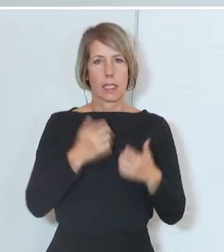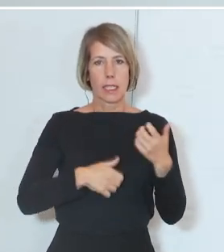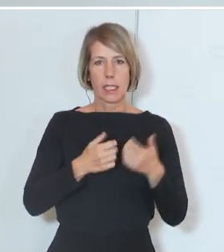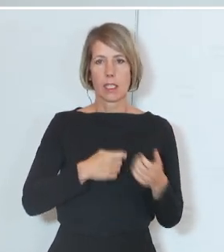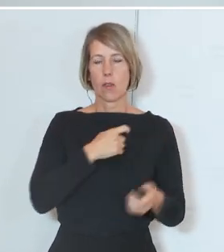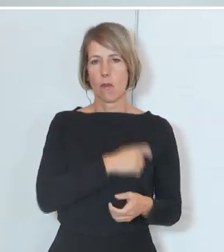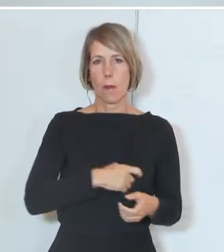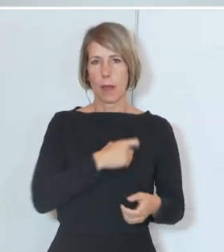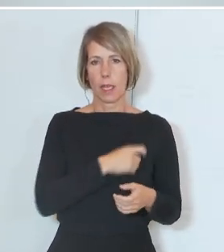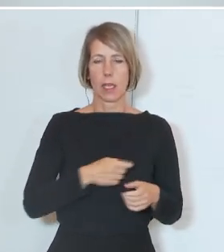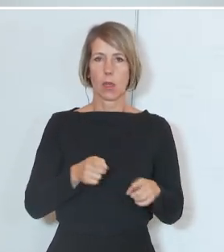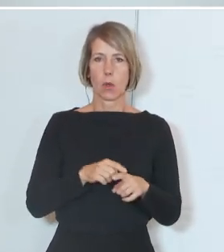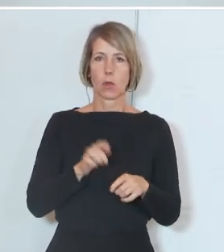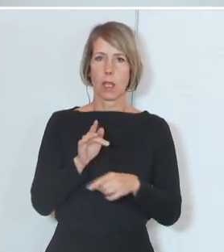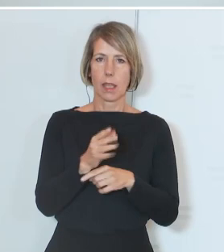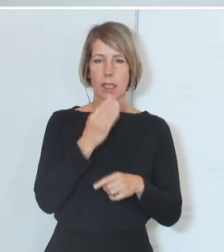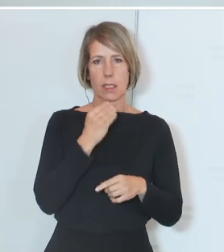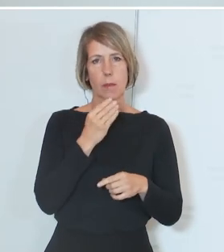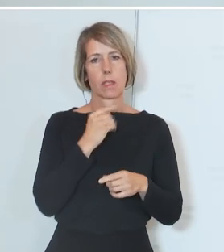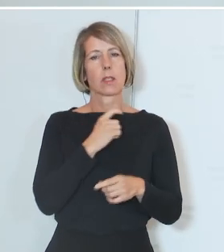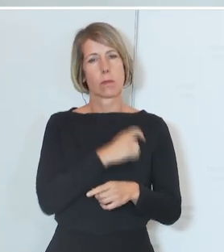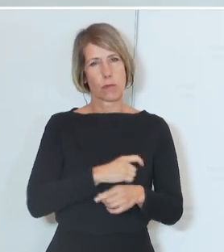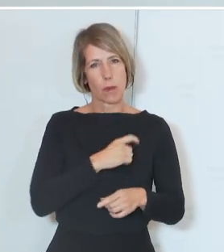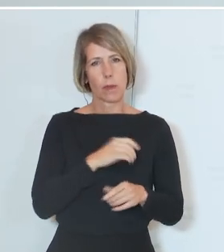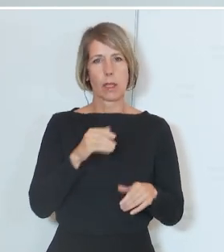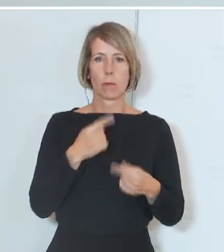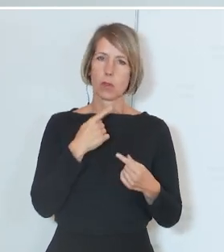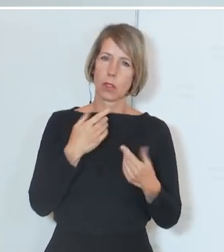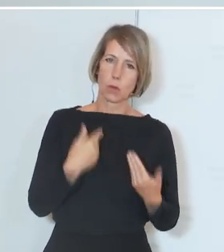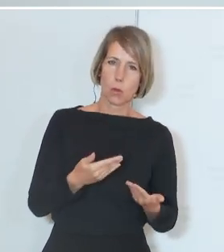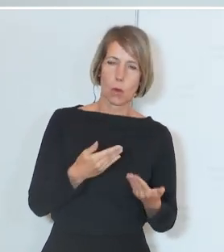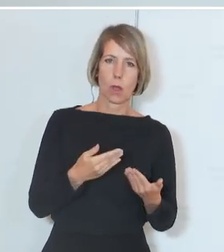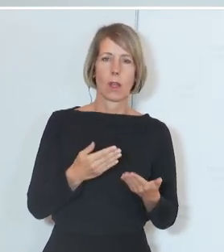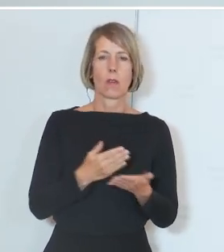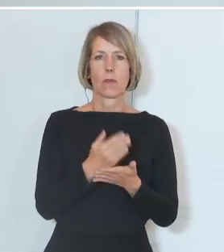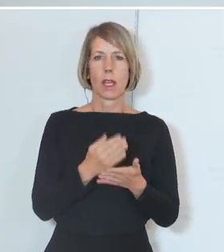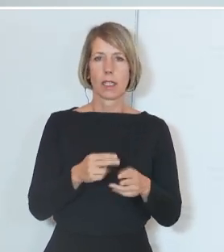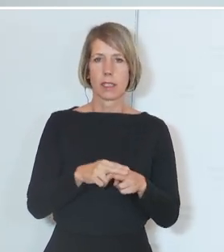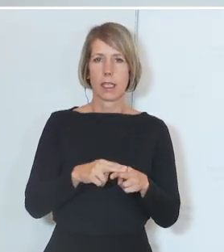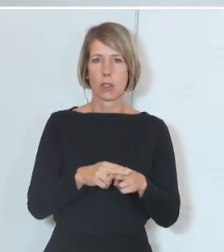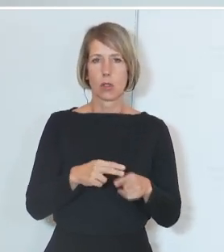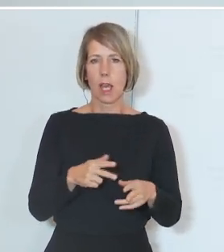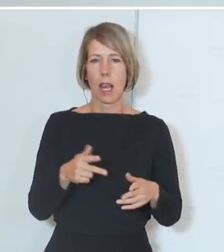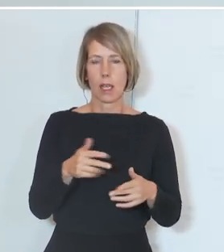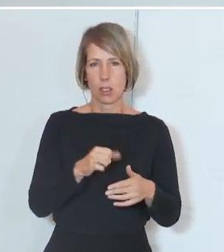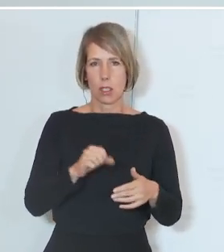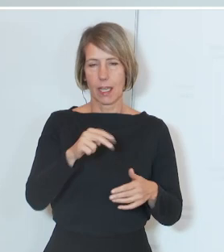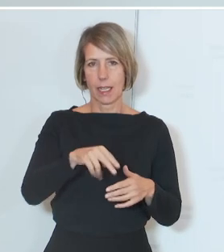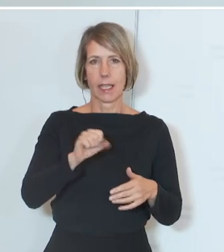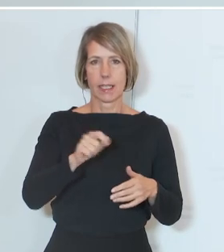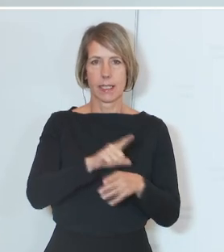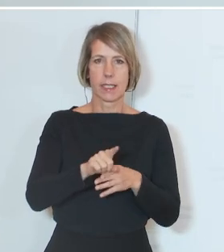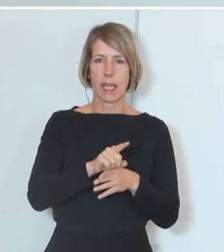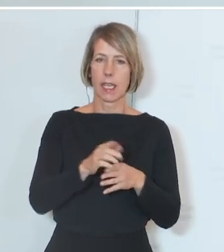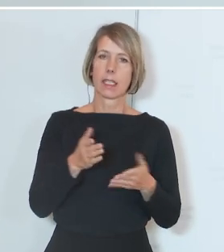antisemitische Verbrechen, lassen Sie mich so sagen, angeht, in der Zeit des Nationalsozialismus, also den Holocaust betrifft,